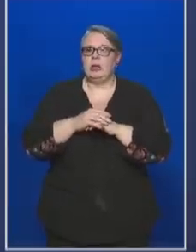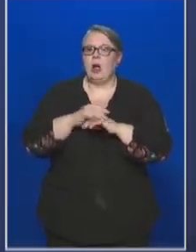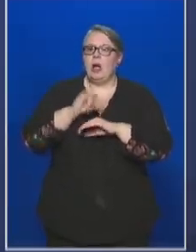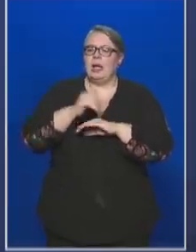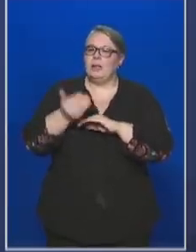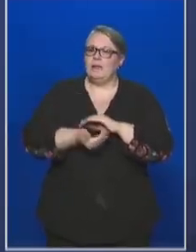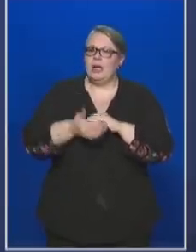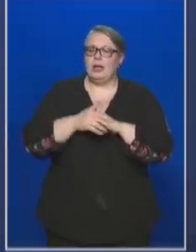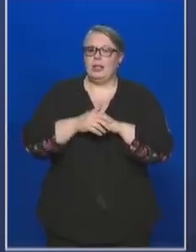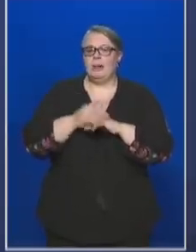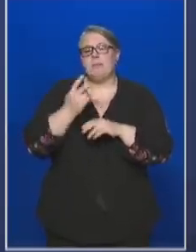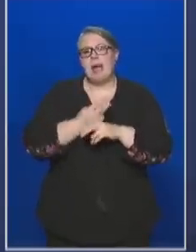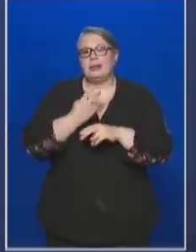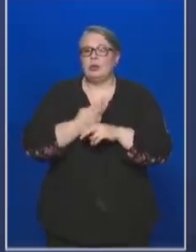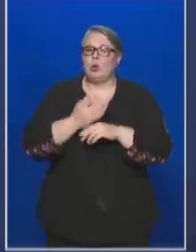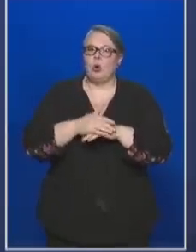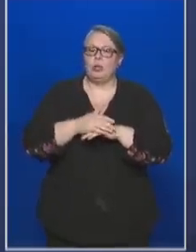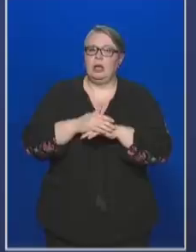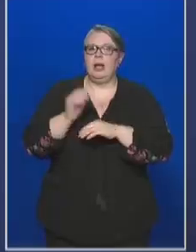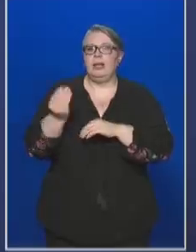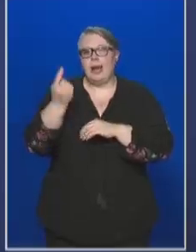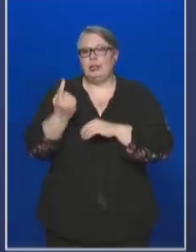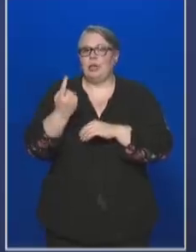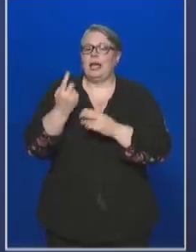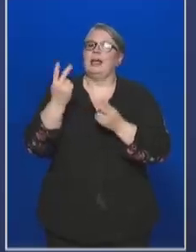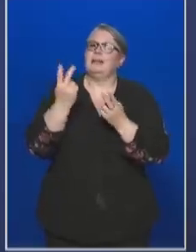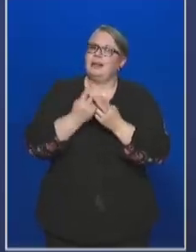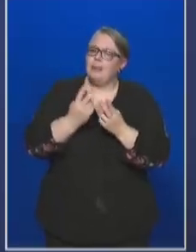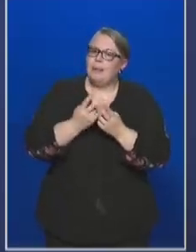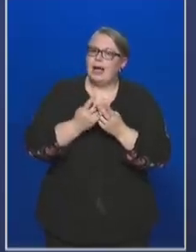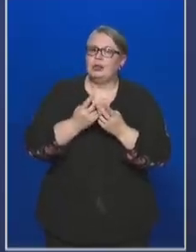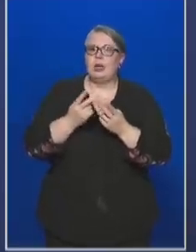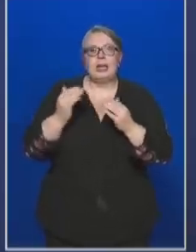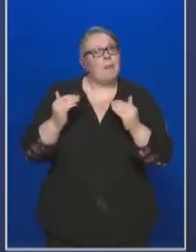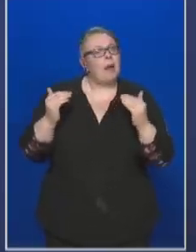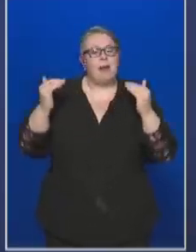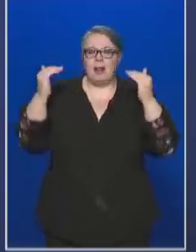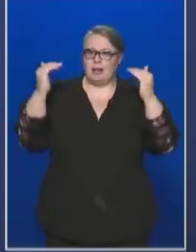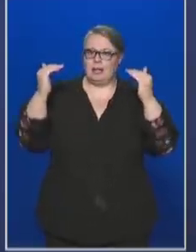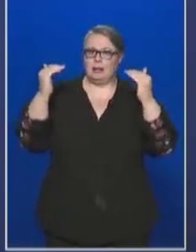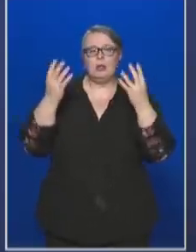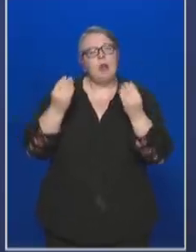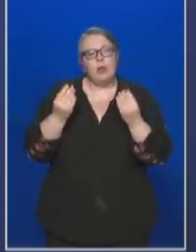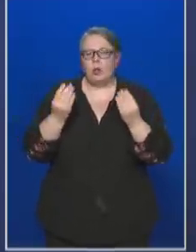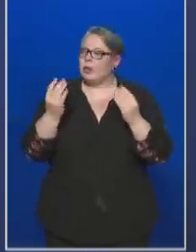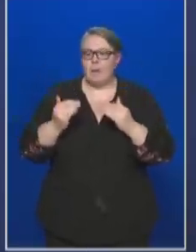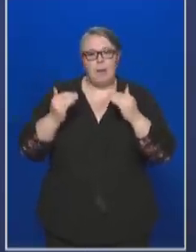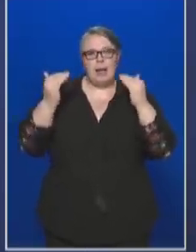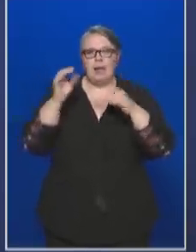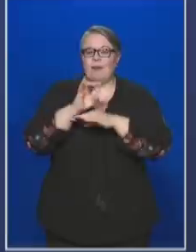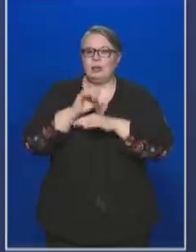hétvégi megszokott jelenséghez képest nem fokozódott jelentősen a